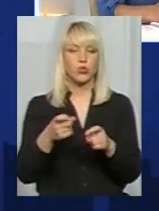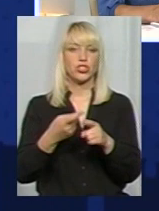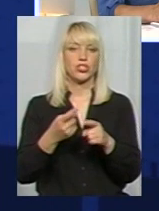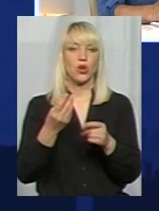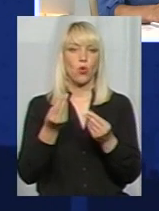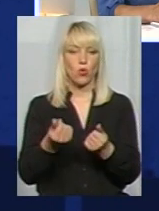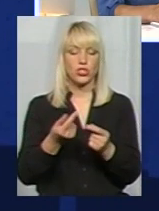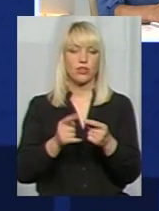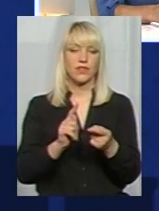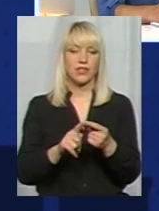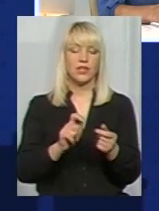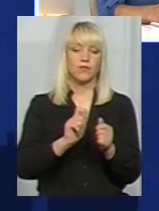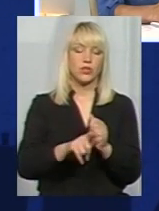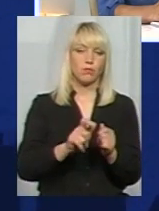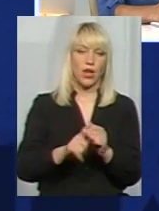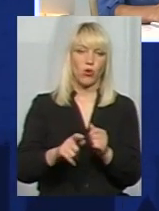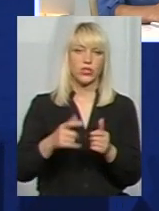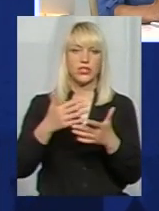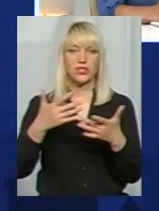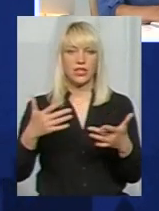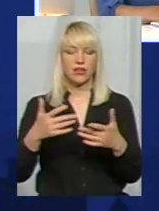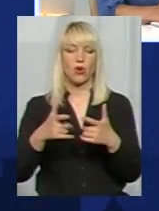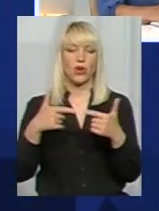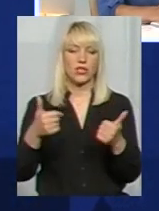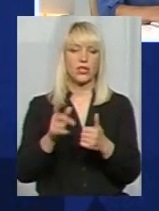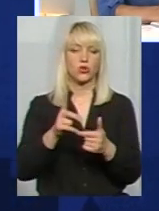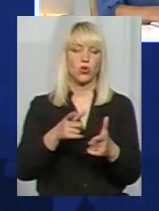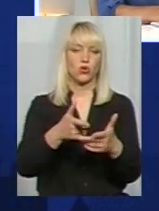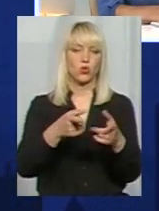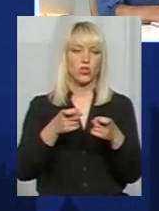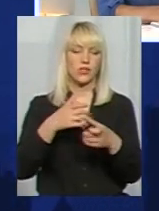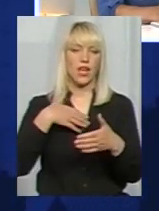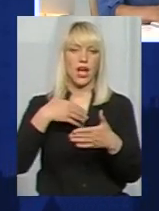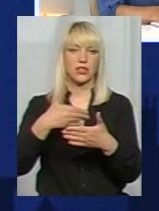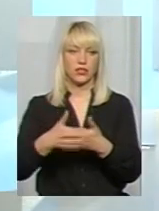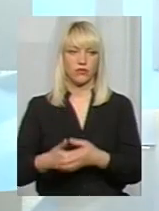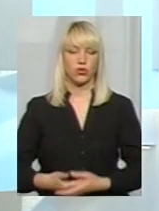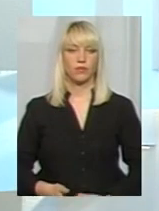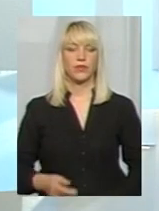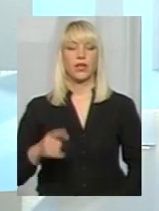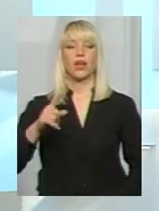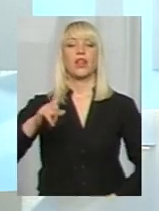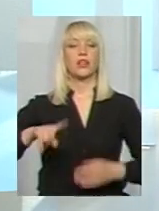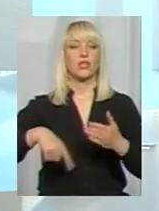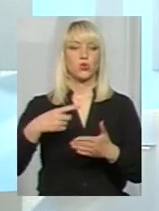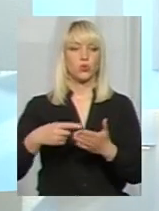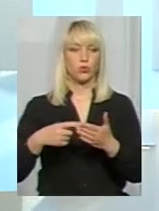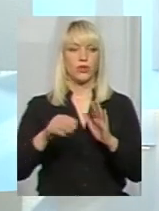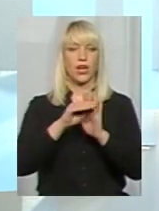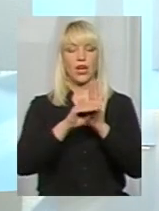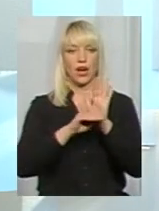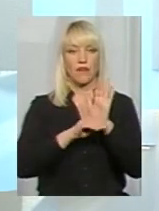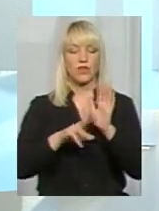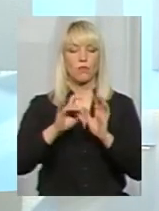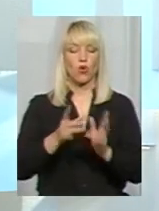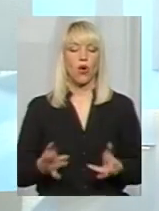інших організацій, установ, які щорічно залучаються достатньо активно. І наступна інфографіка про кількість